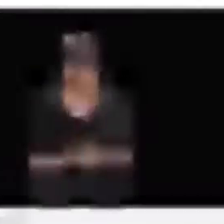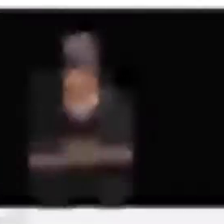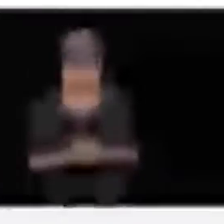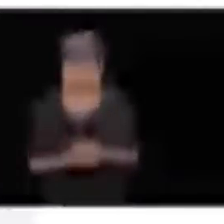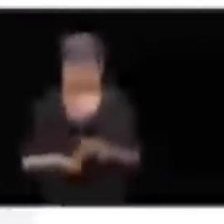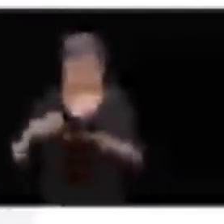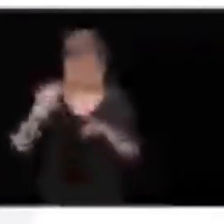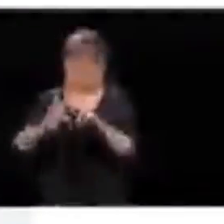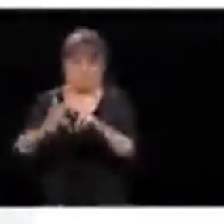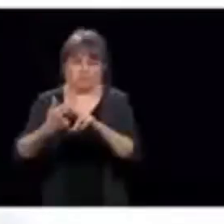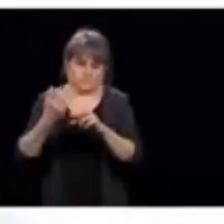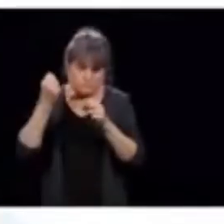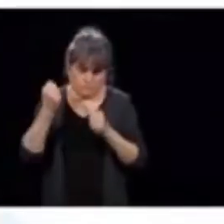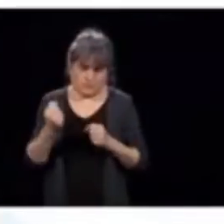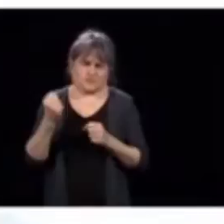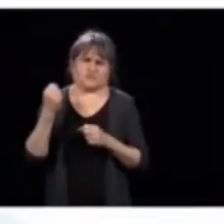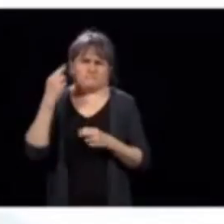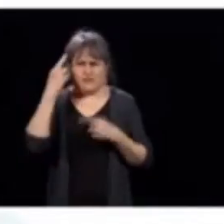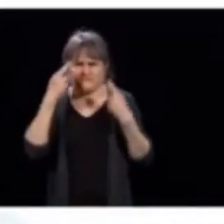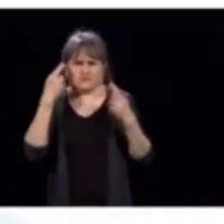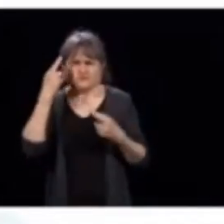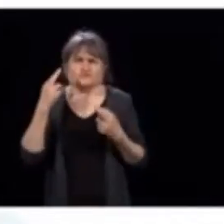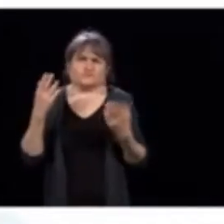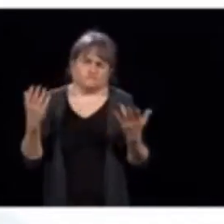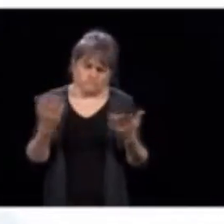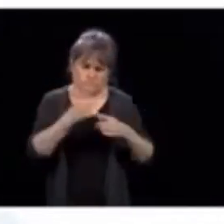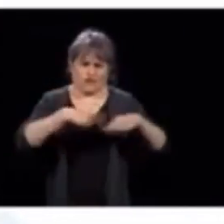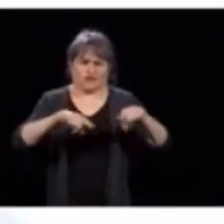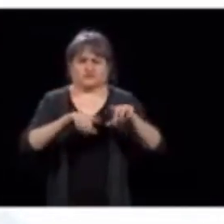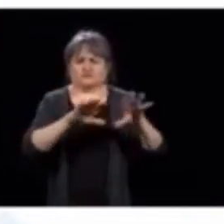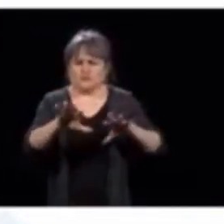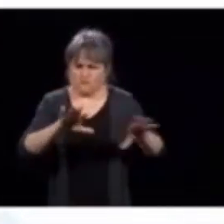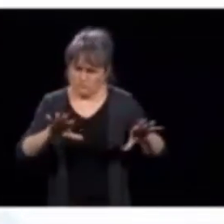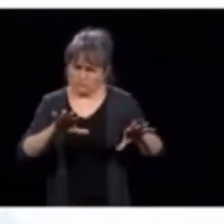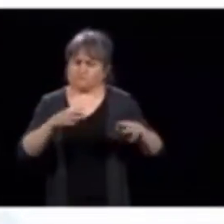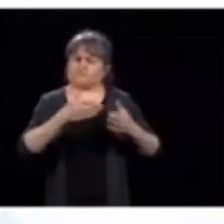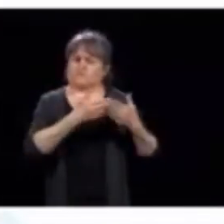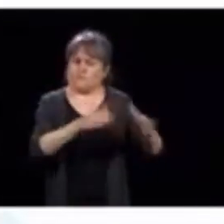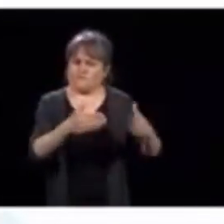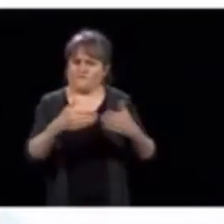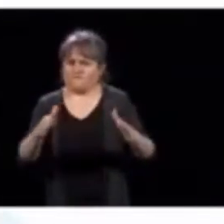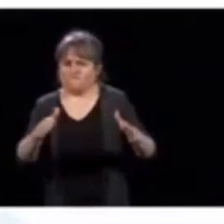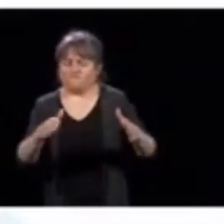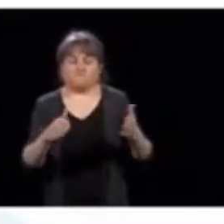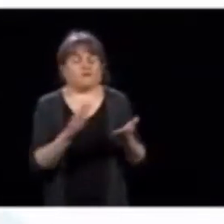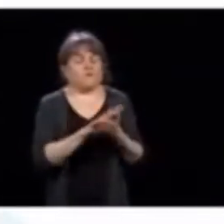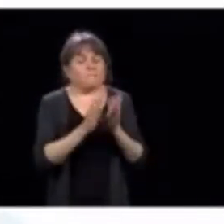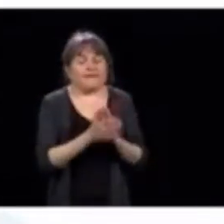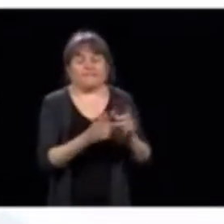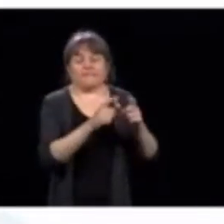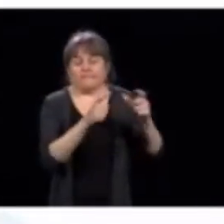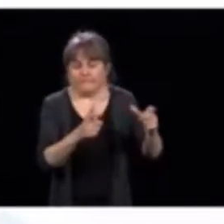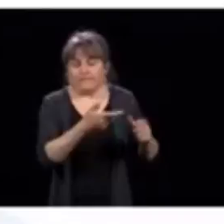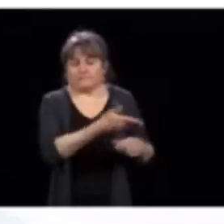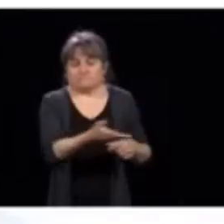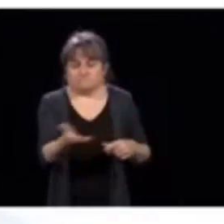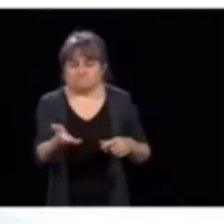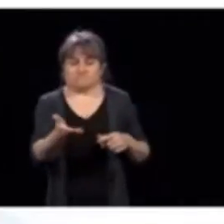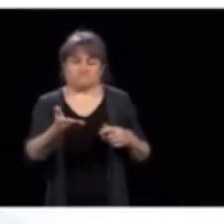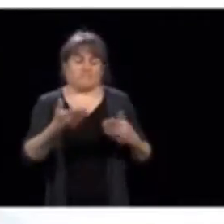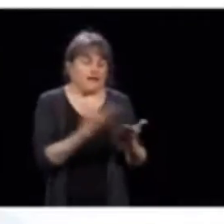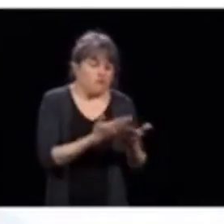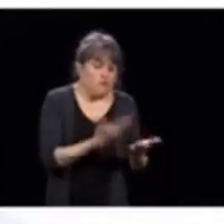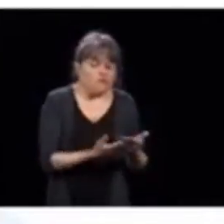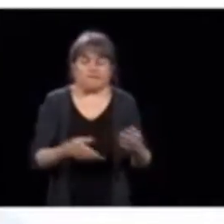examinés actuellement, de commencer en réouvrant certaines régions, les entreprises, les garderies, les